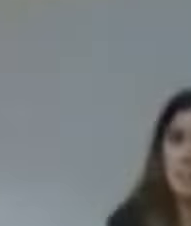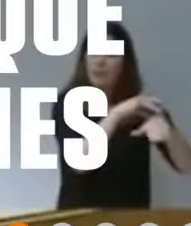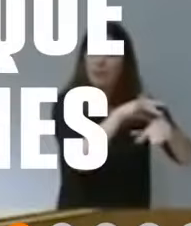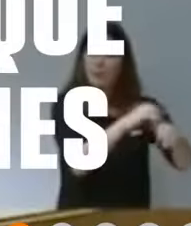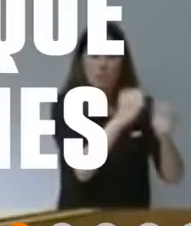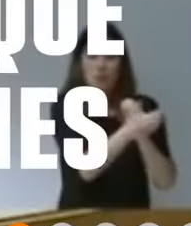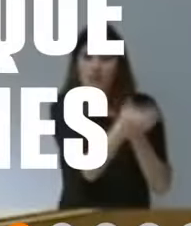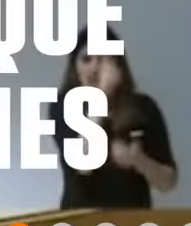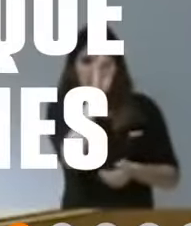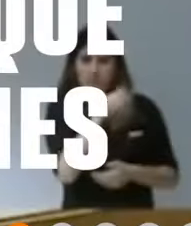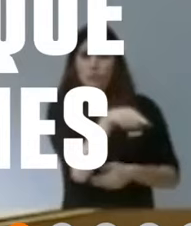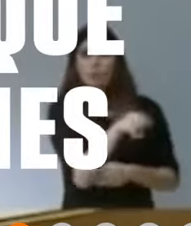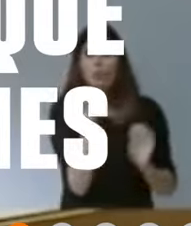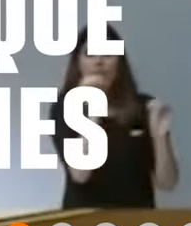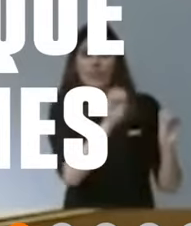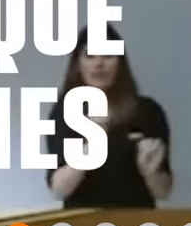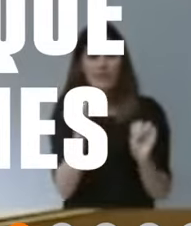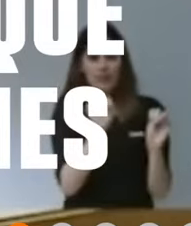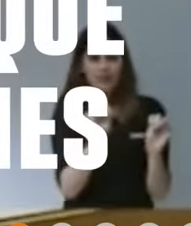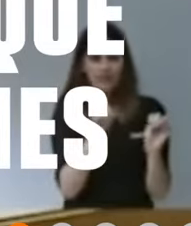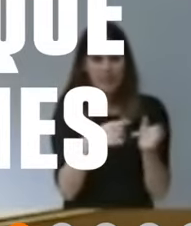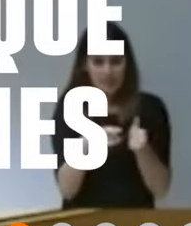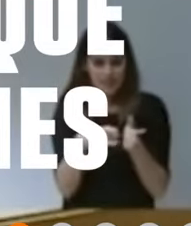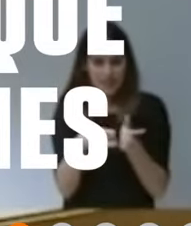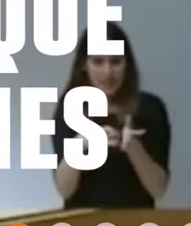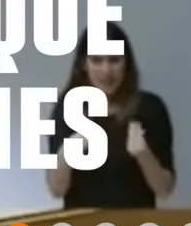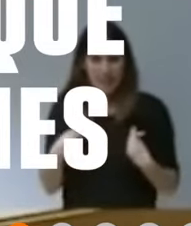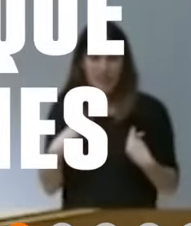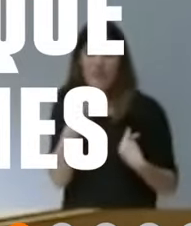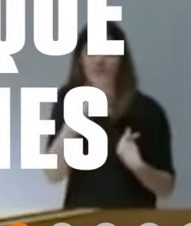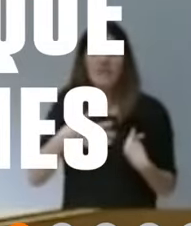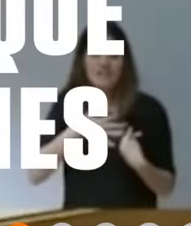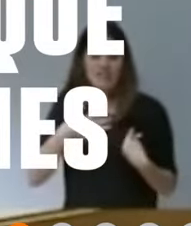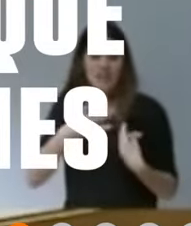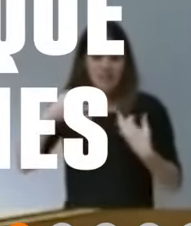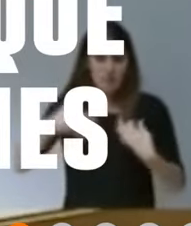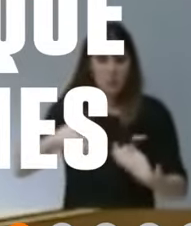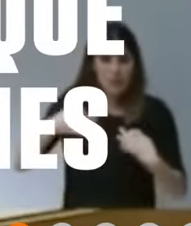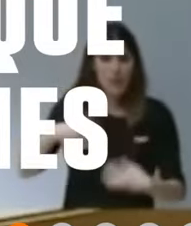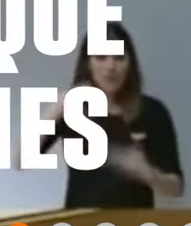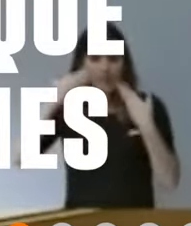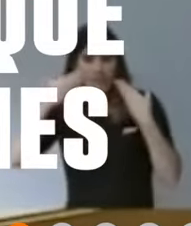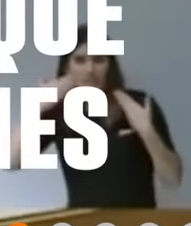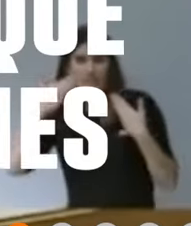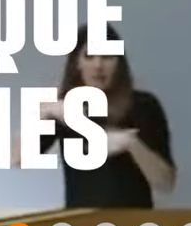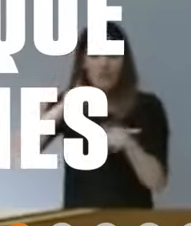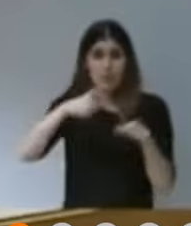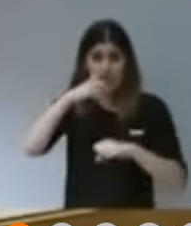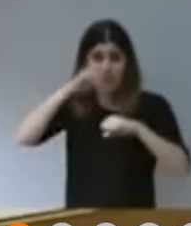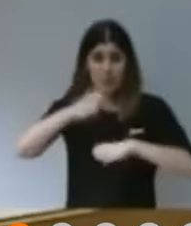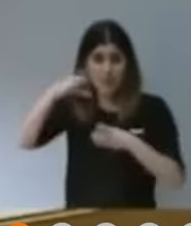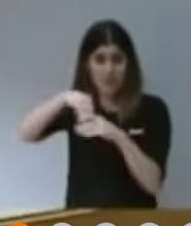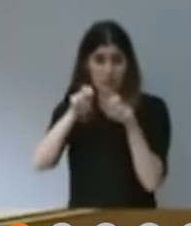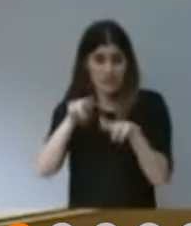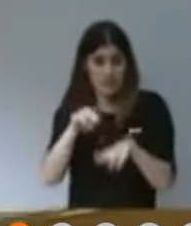Jo no sé si vostè està defensant la qualitat de vida, el benestar, la seguretat, la dignitat de les persones majors